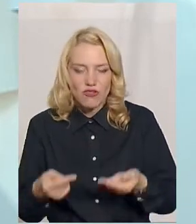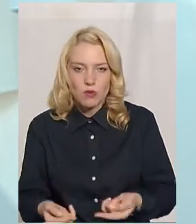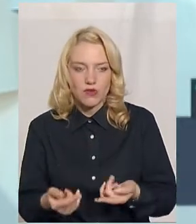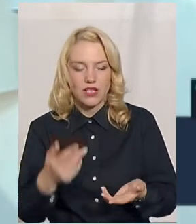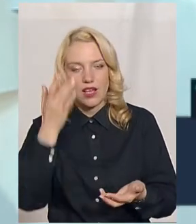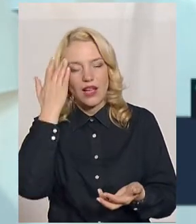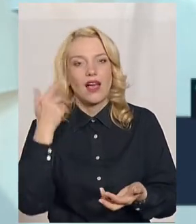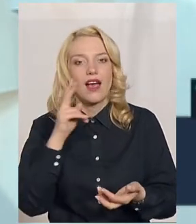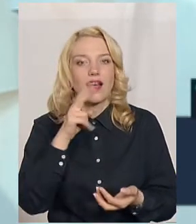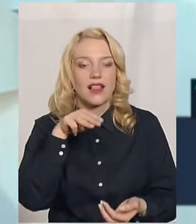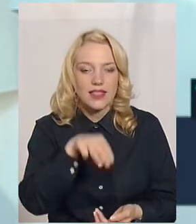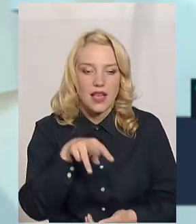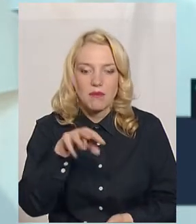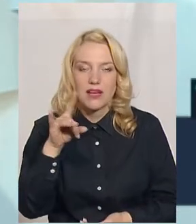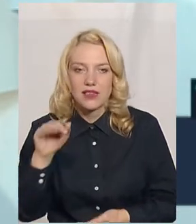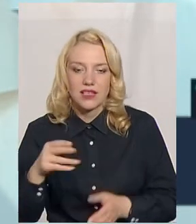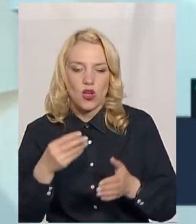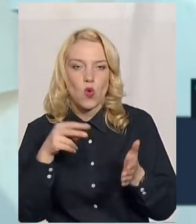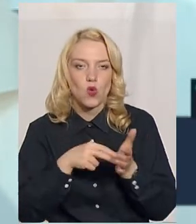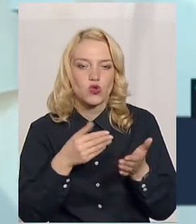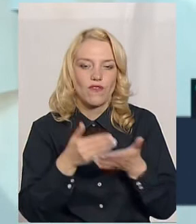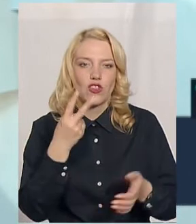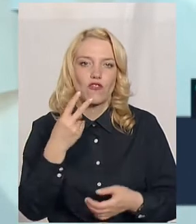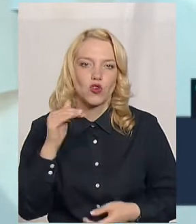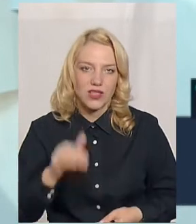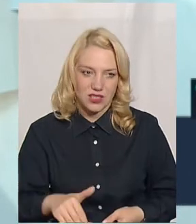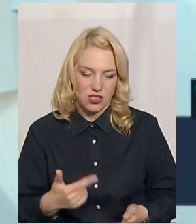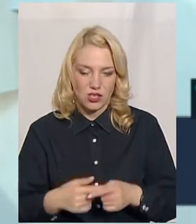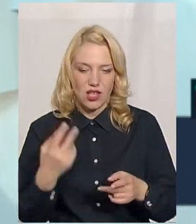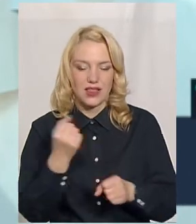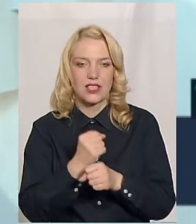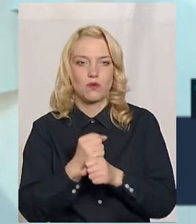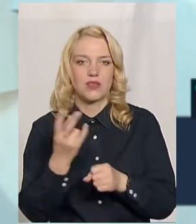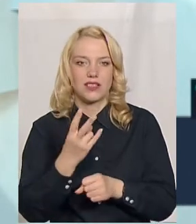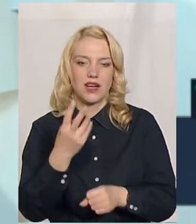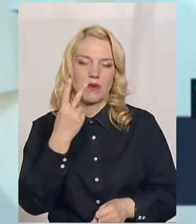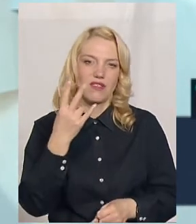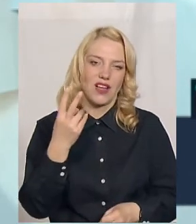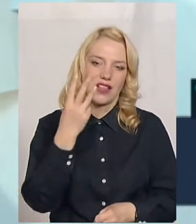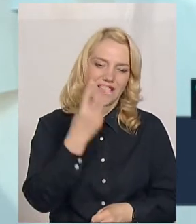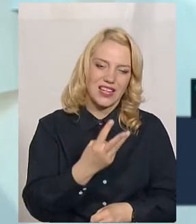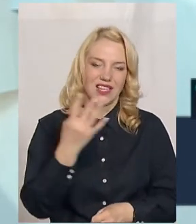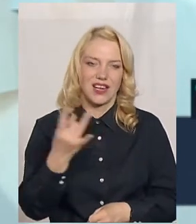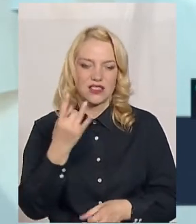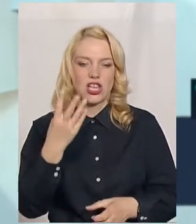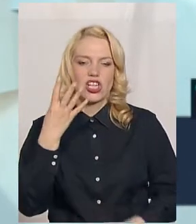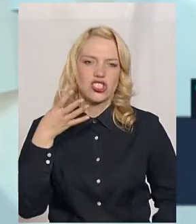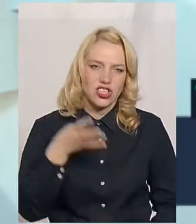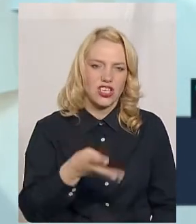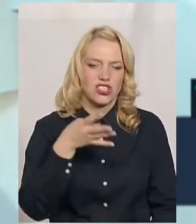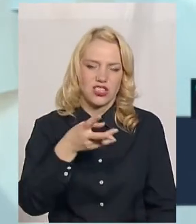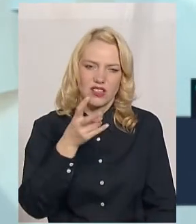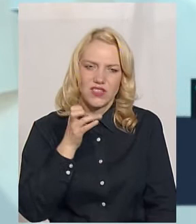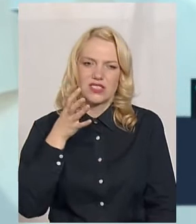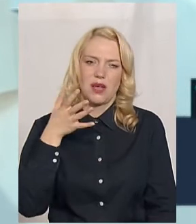КТ, МРТ – це коштує від 2 тисяч. Потрібно зробити 2-3 рази. 4-200, 4-300 і 5 тисяч,